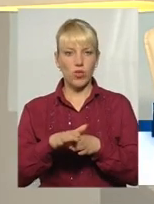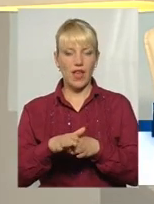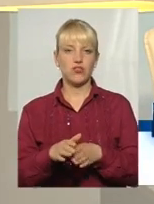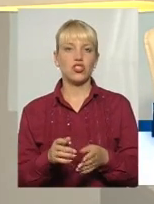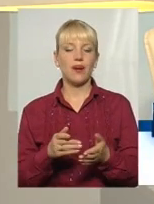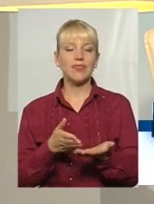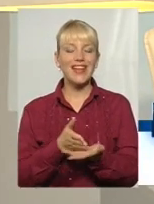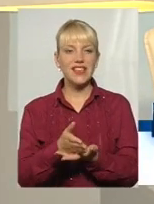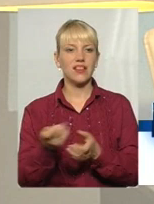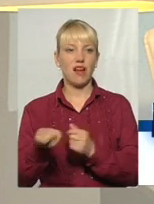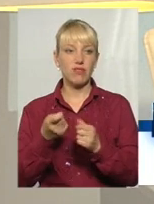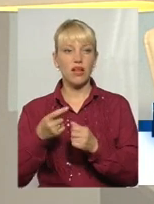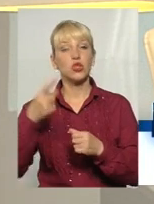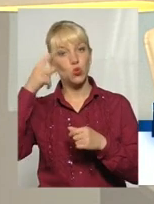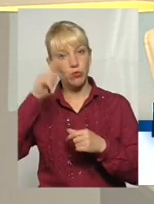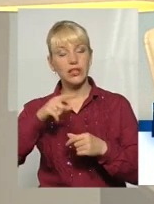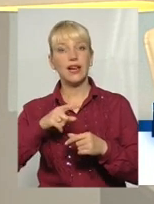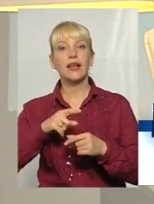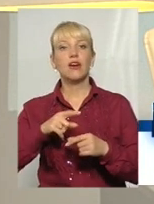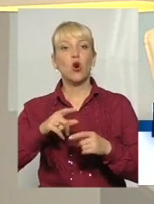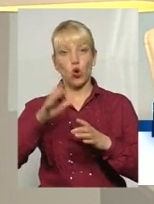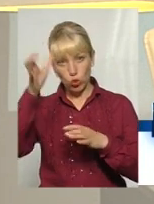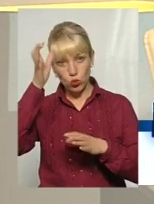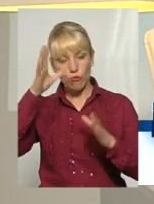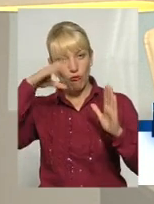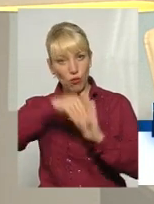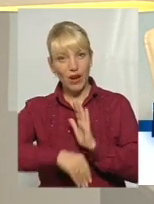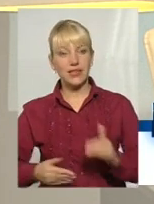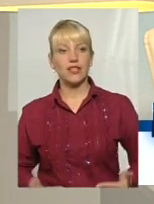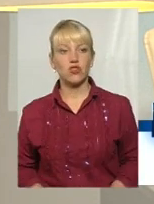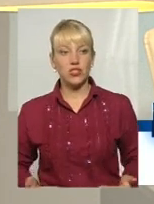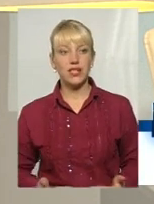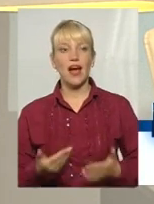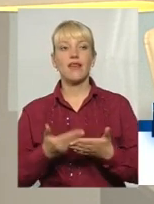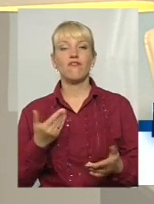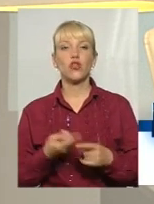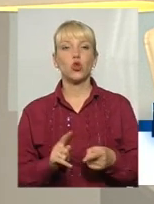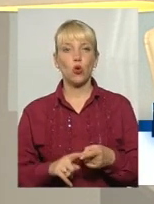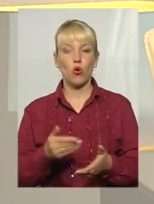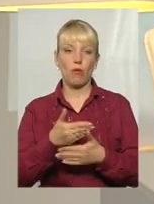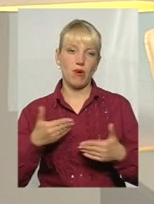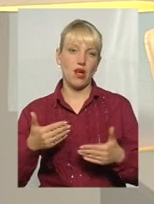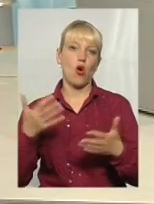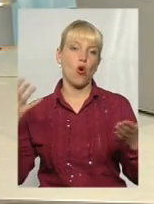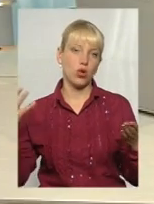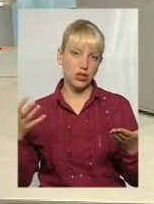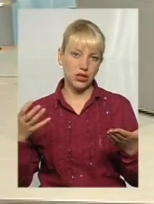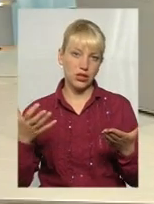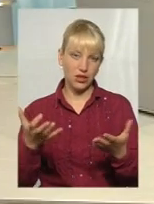влади зуміє розумно впровадити в життя, і від того ми отримаємо